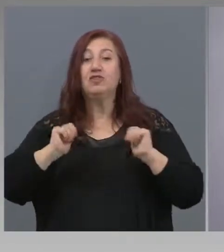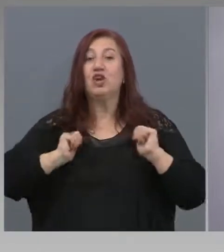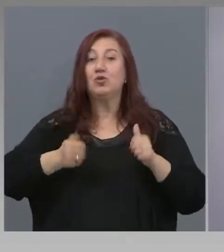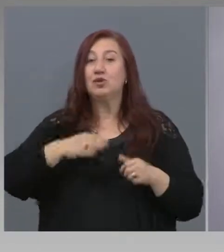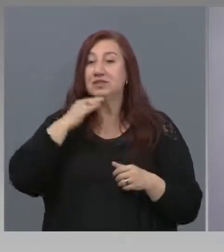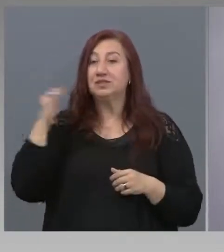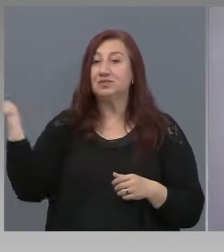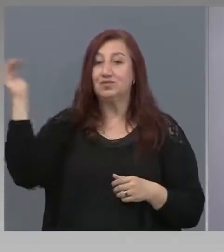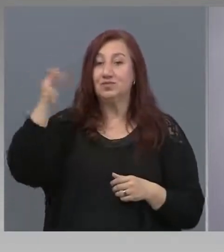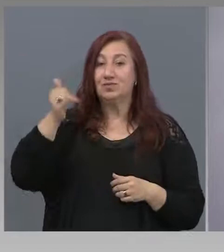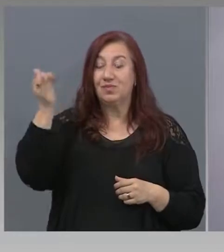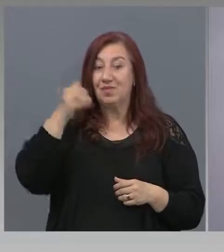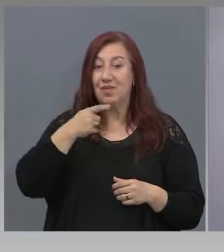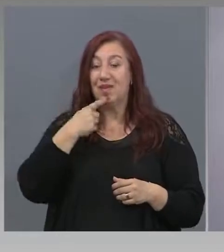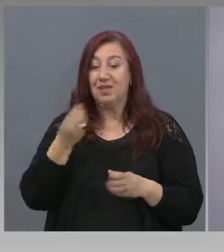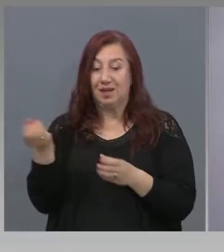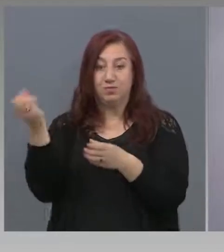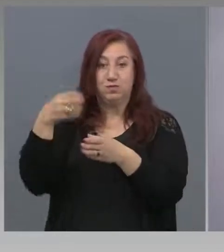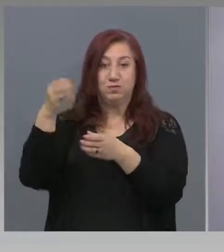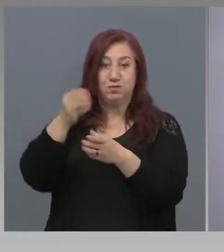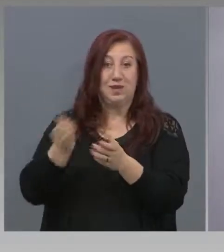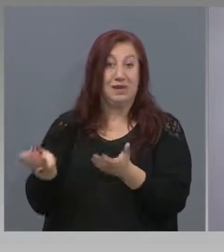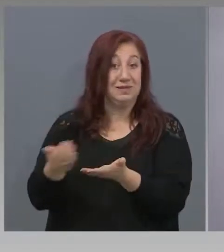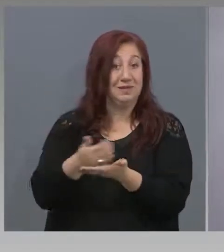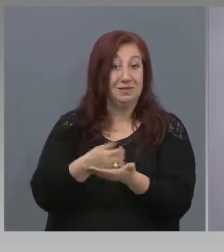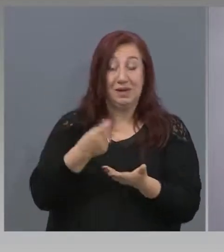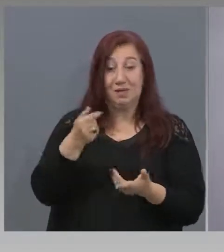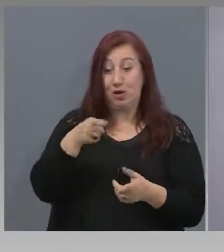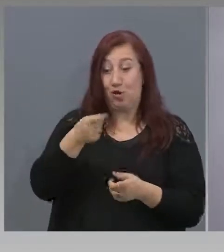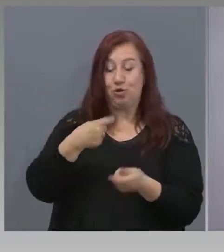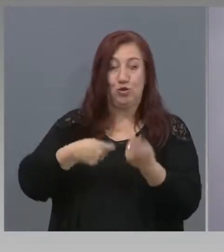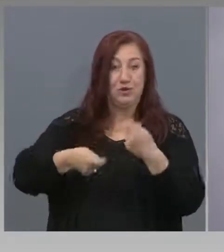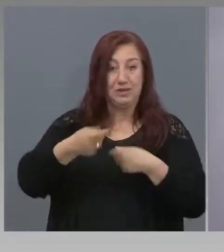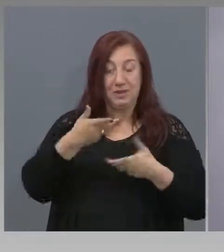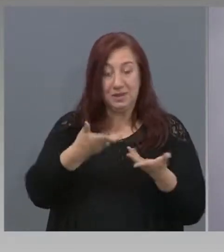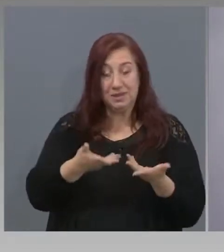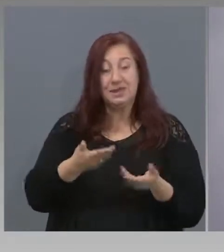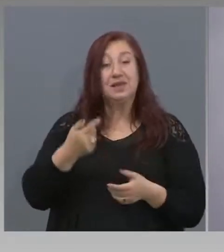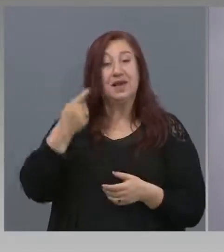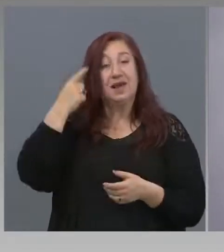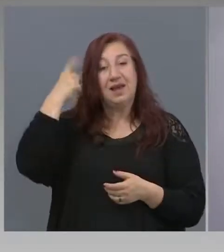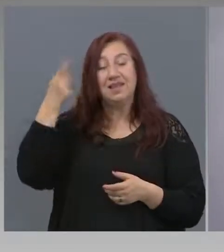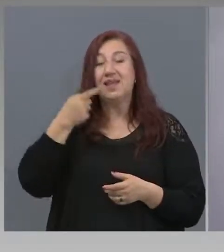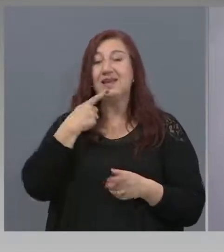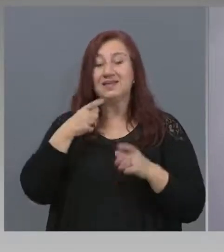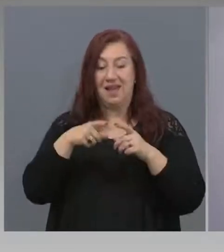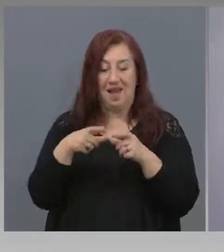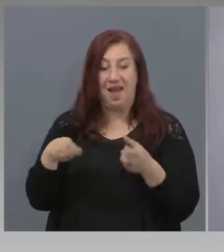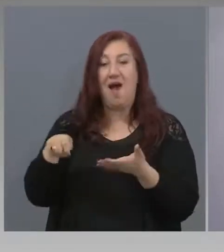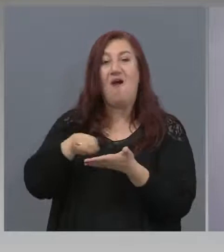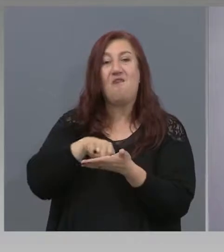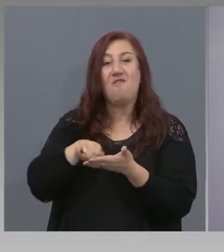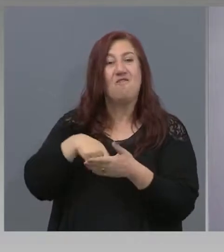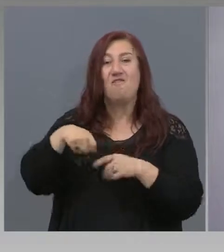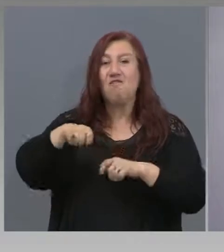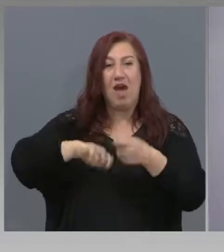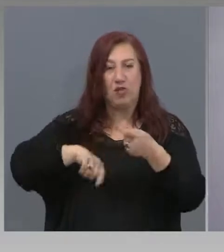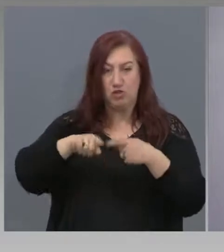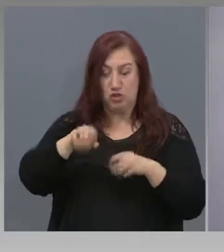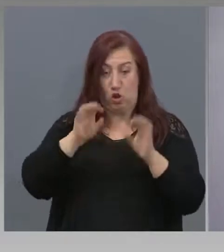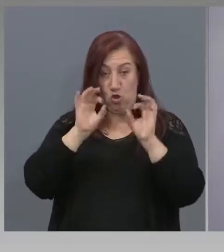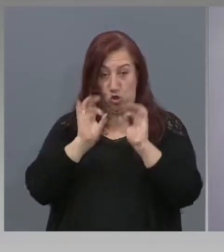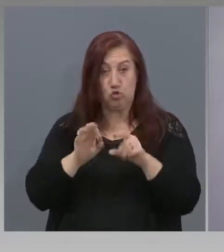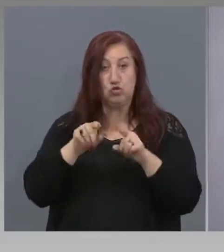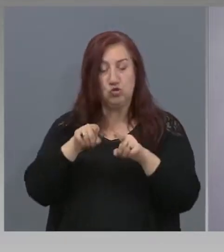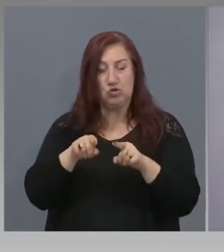казва, да закърпат туристическия сезон, да не назагубат този бизнес. Идеята за ваучилите е точно тази. Чрез тези ваучили, от